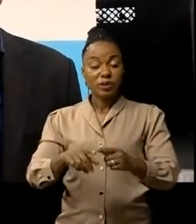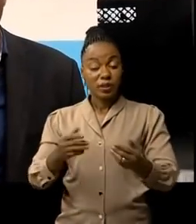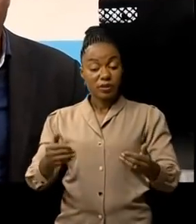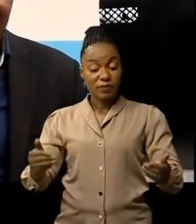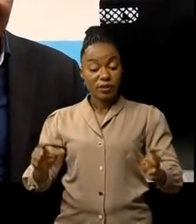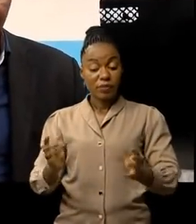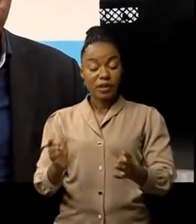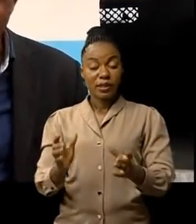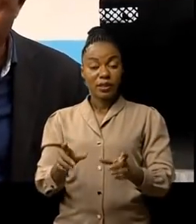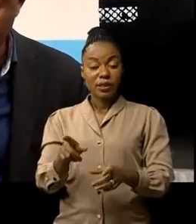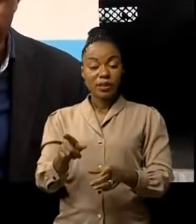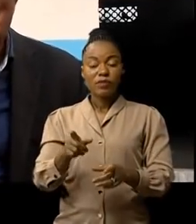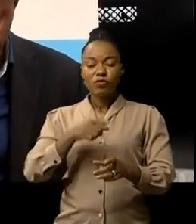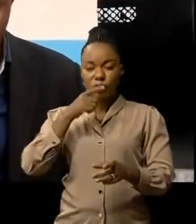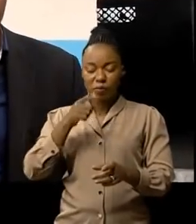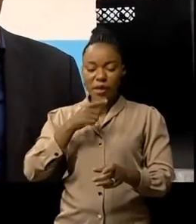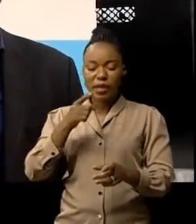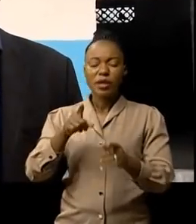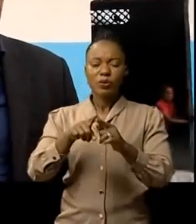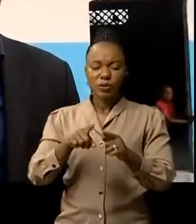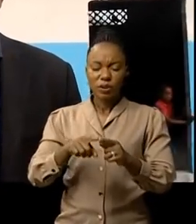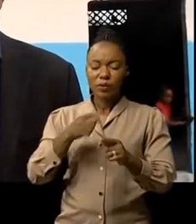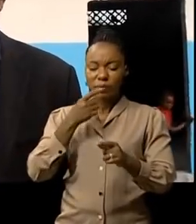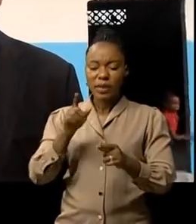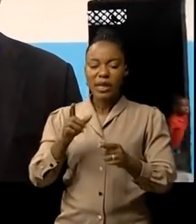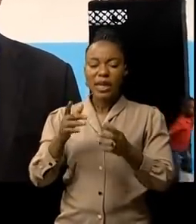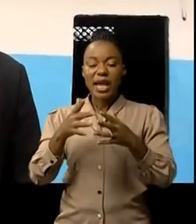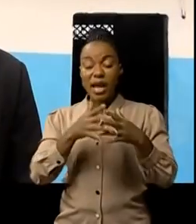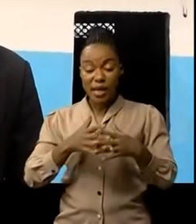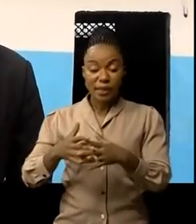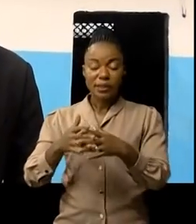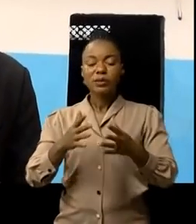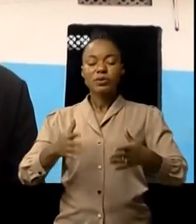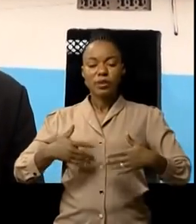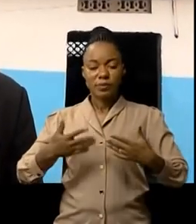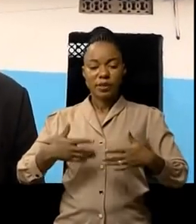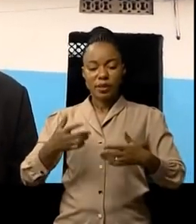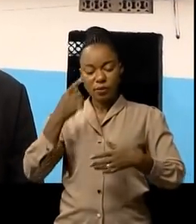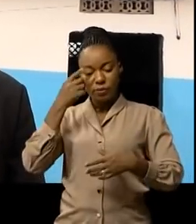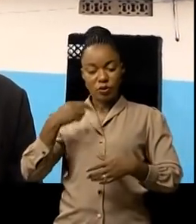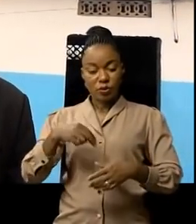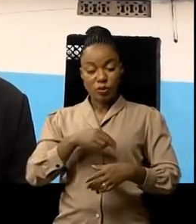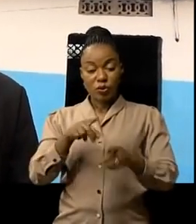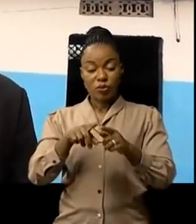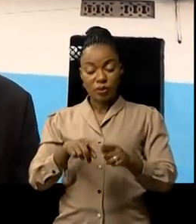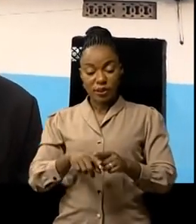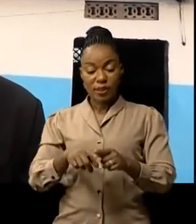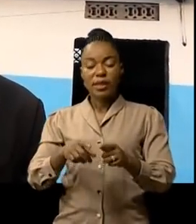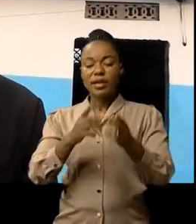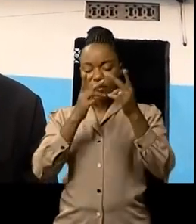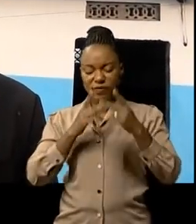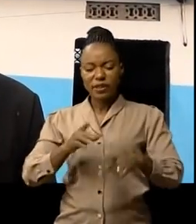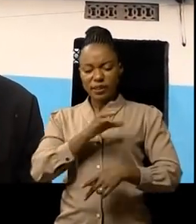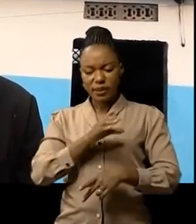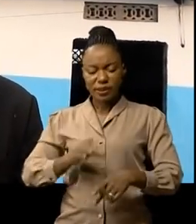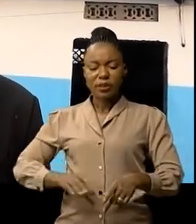maternelle vous parle aisément en anglais qui nous réjouisse la particularité de valeur de Christ et que les